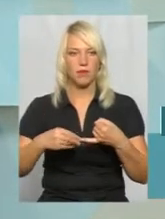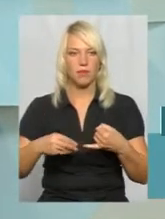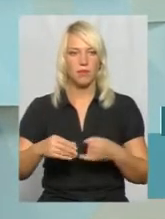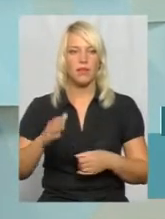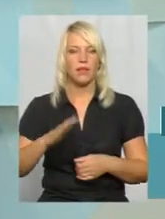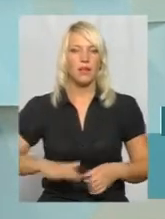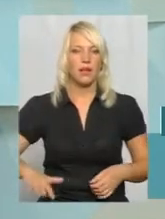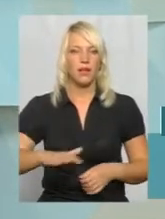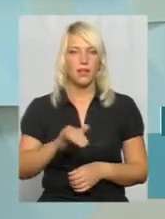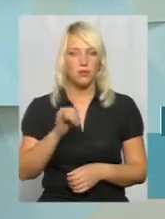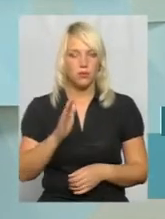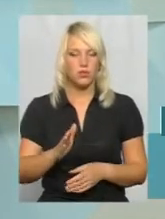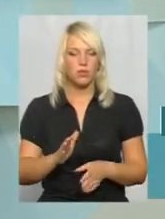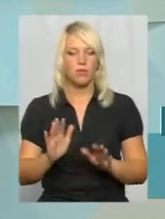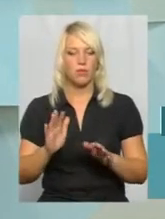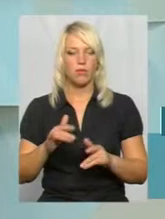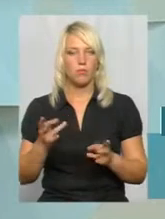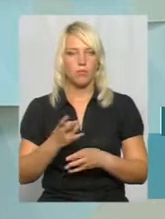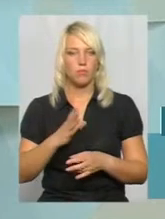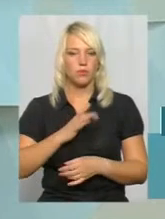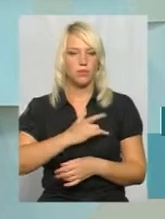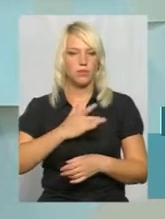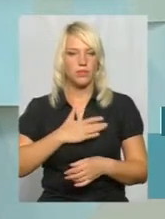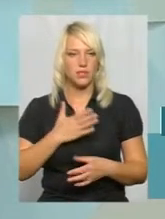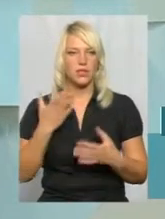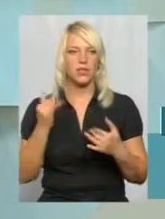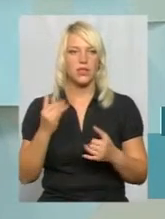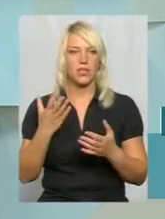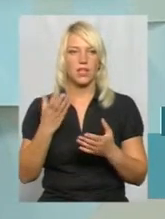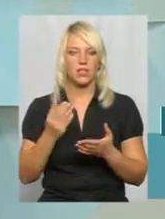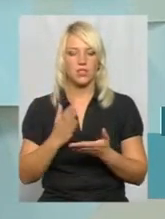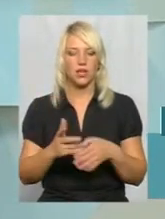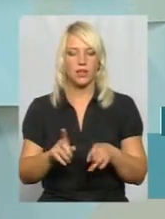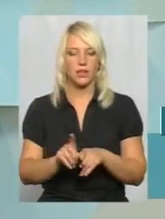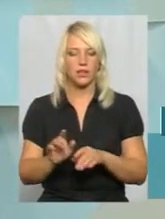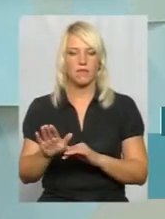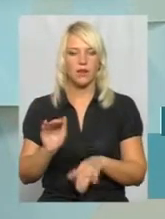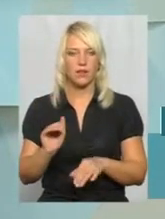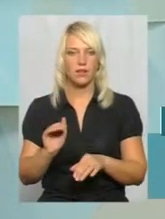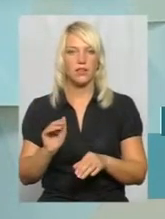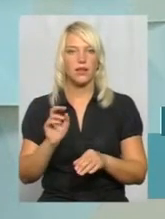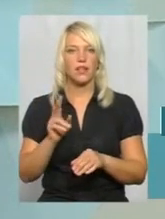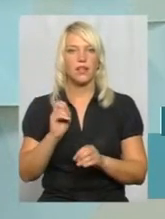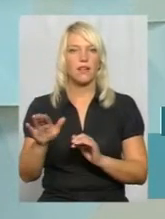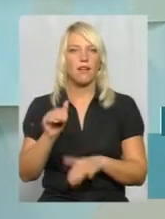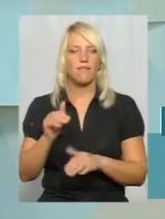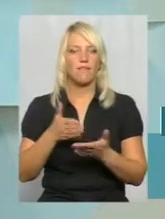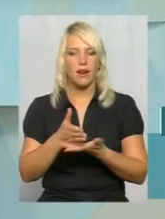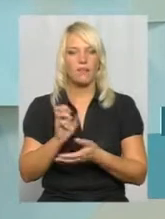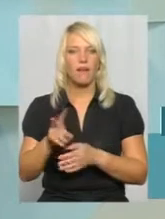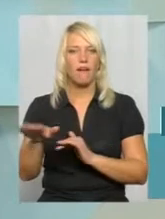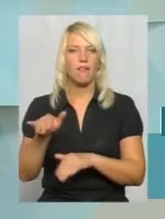потім вона має бути приватизована. Є ще такі варіанти, як оренда землі або взяття в користування. І